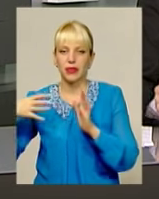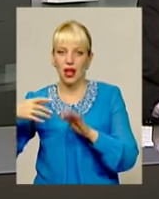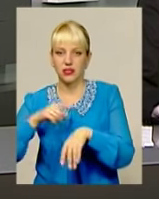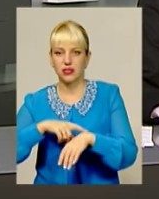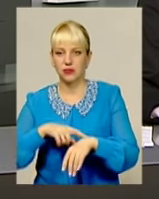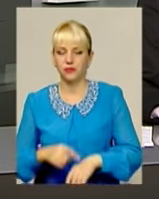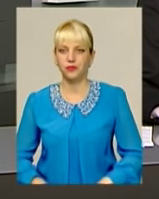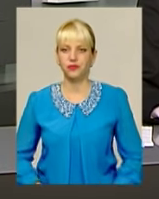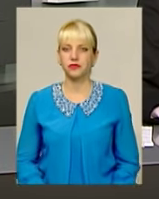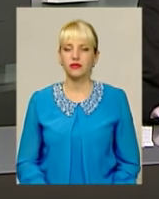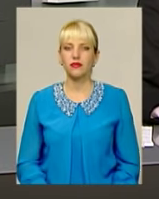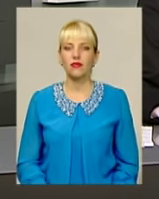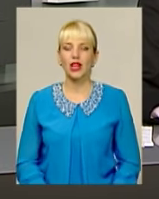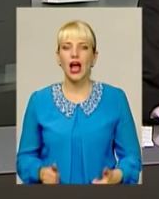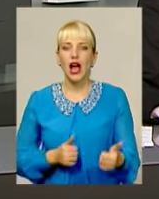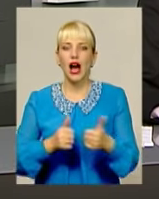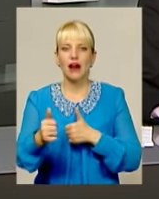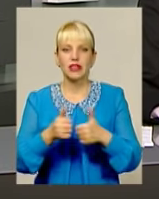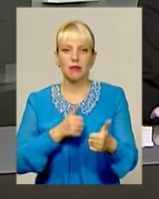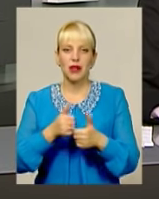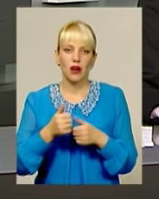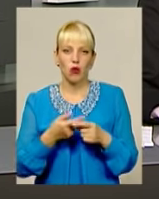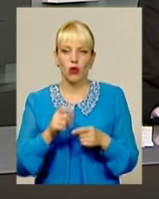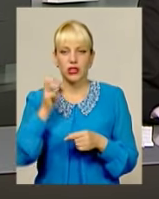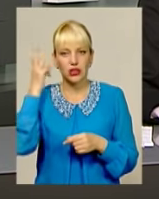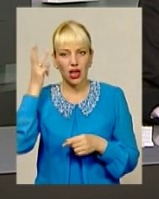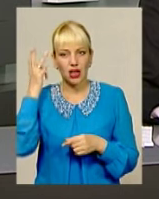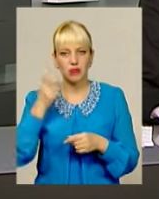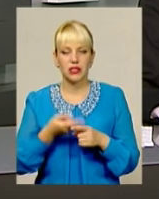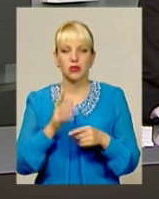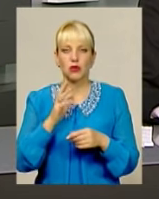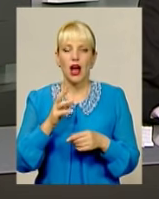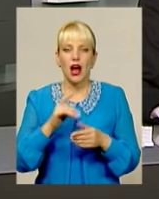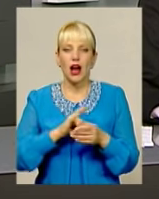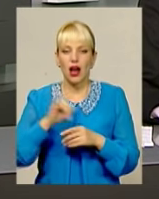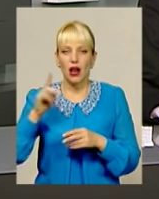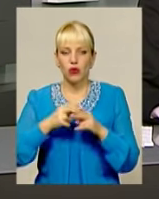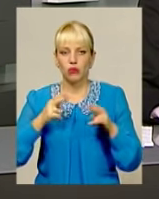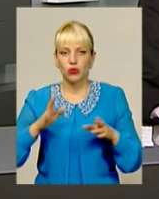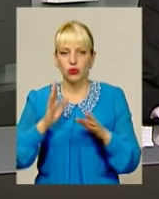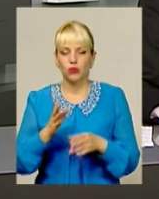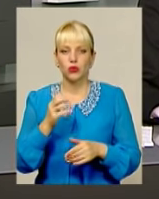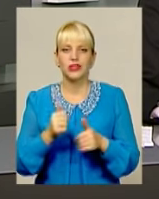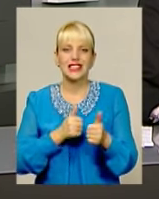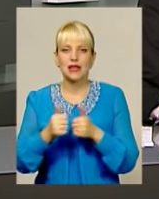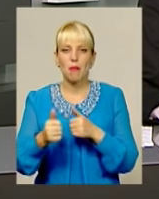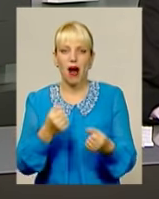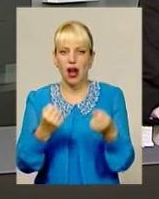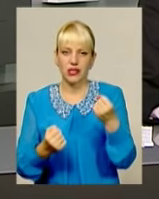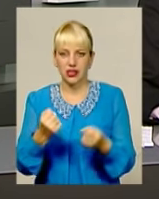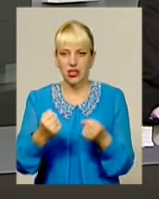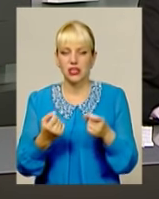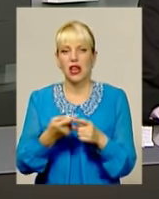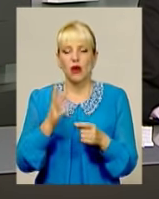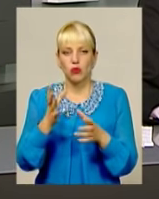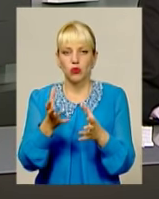Автоперегони на злітній смузі. 3 вересня на території Хмельницького аеропорту відбудуться змагання із драгрейсингу. Участь у них